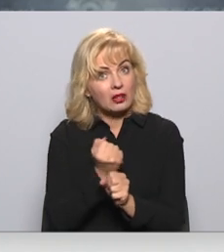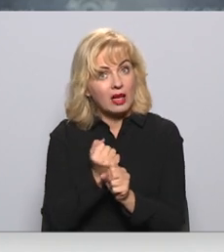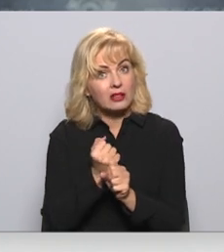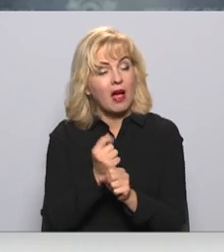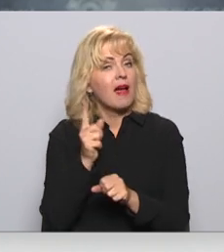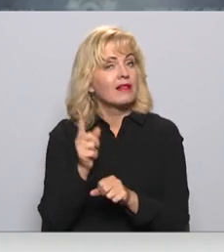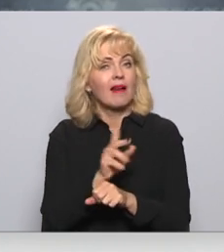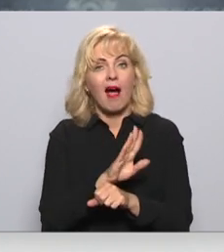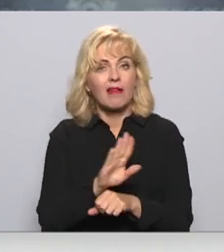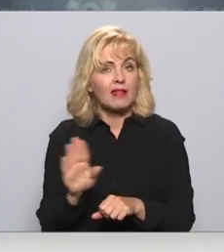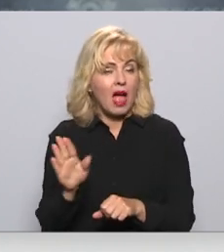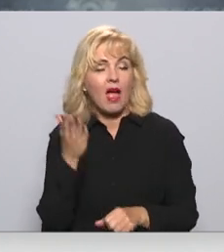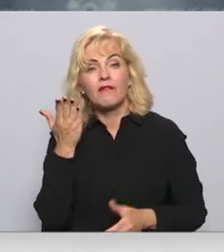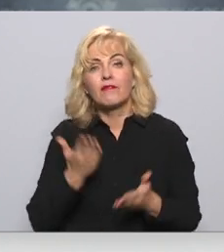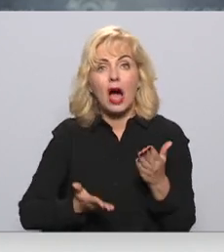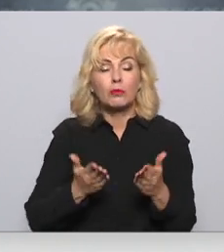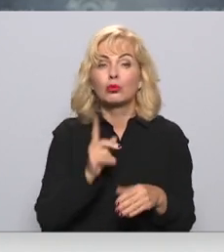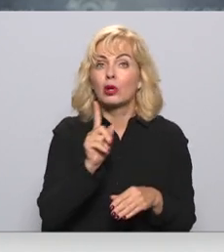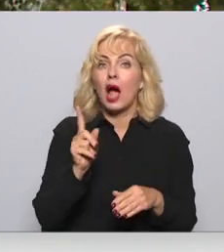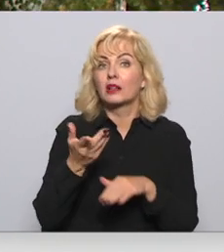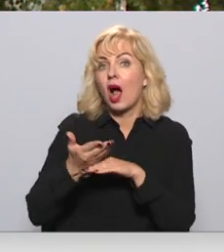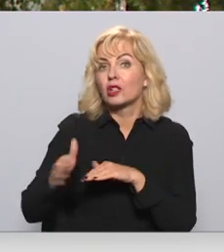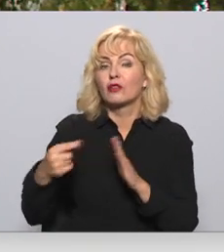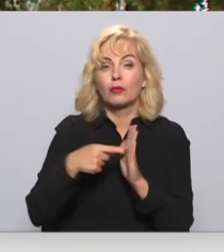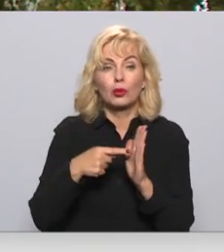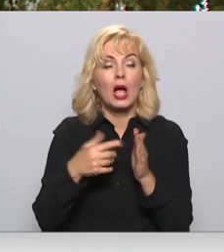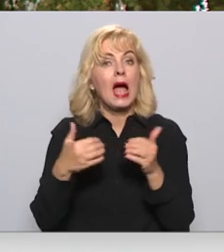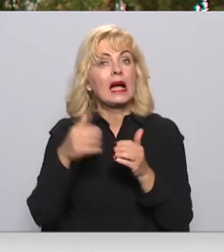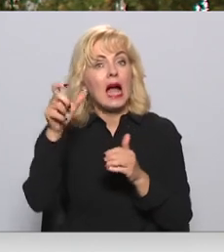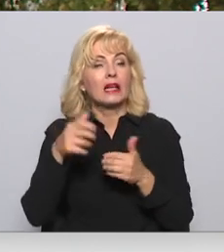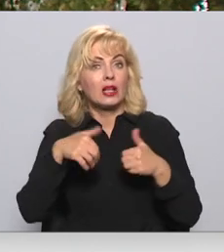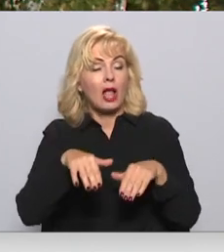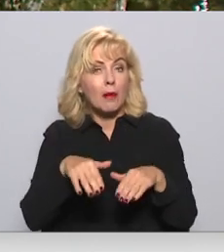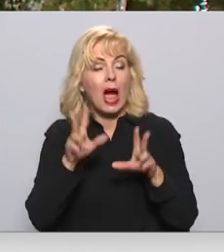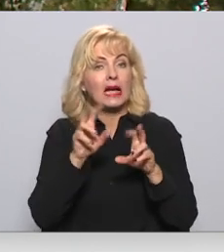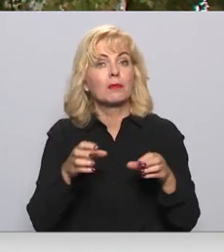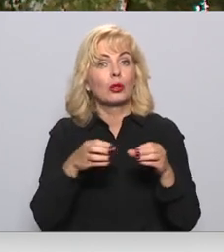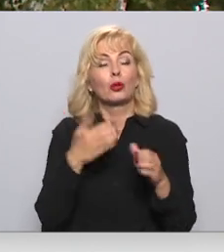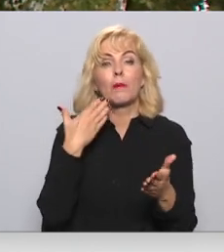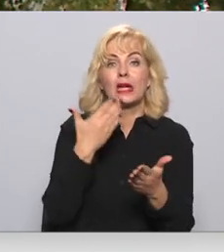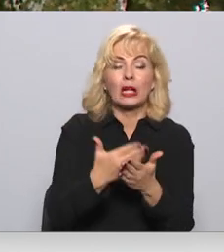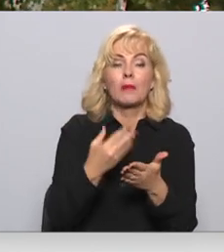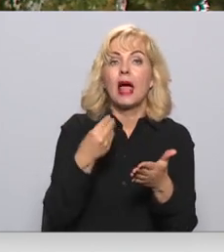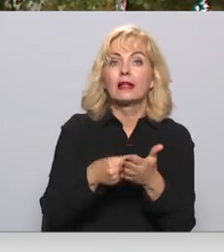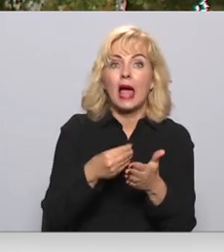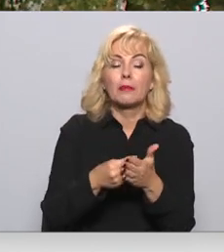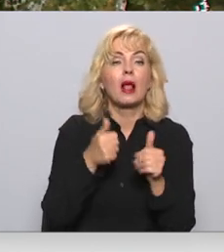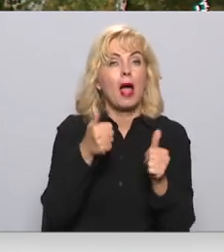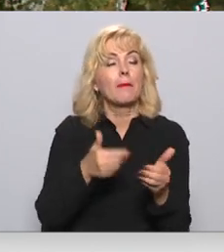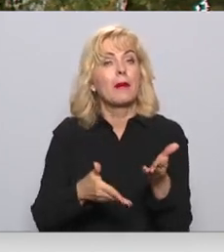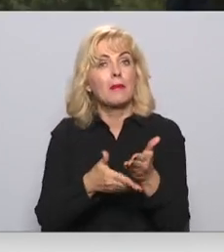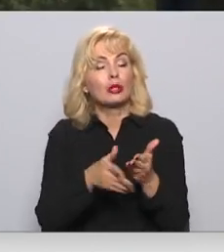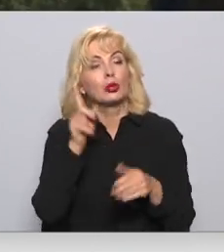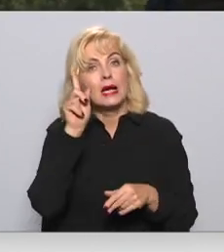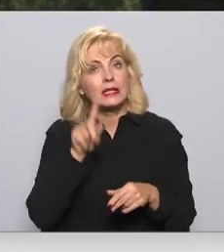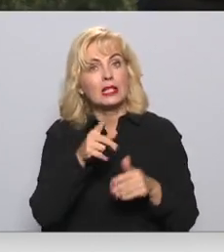ne varbūt katra atsevišķā punktā. Kāriņa vērtējumā eksperta grupas ieteikumi būtu daudz derīgāk un iedarbīgāk, ja tie būtu